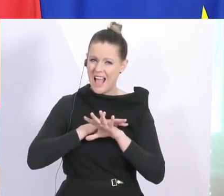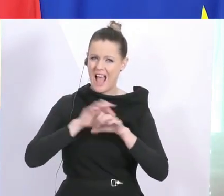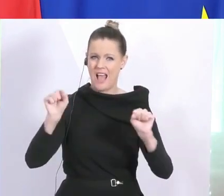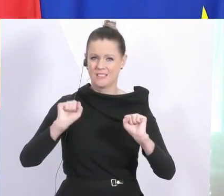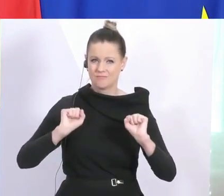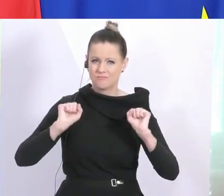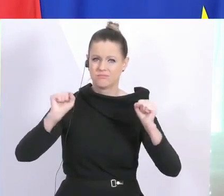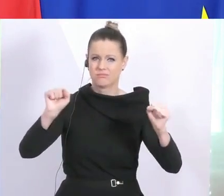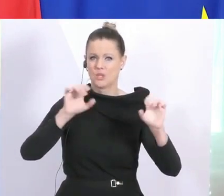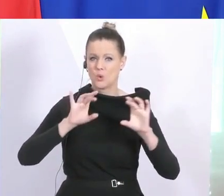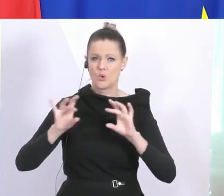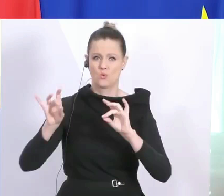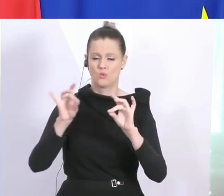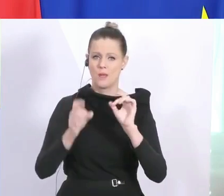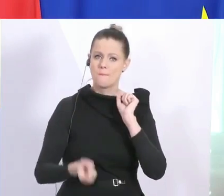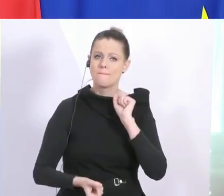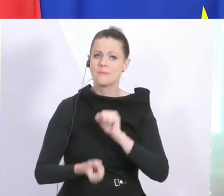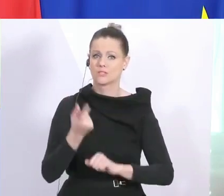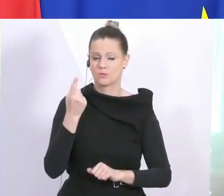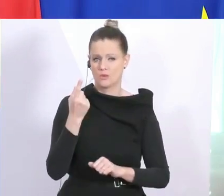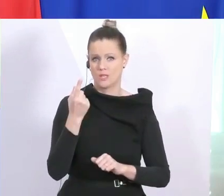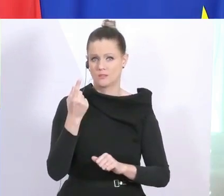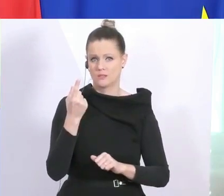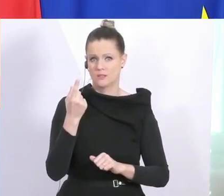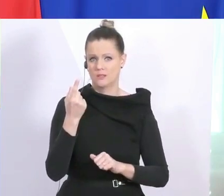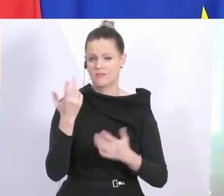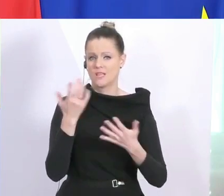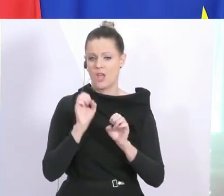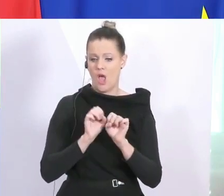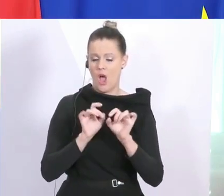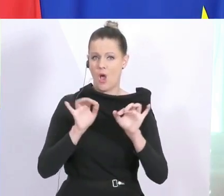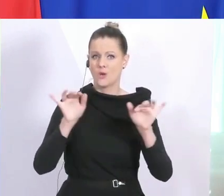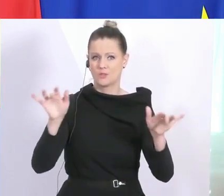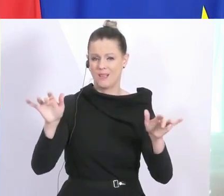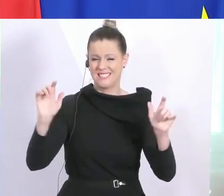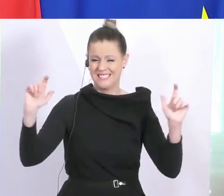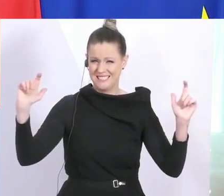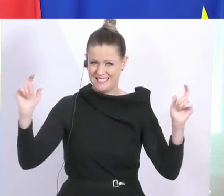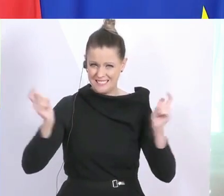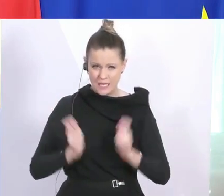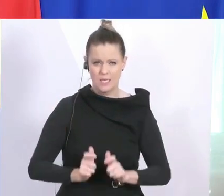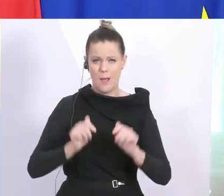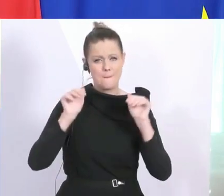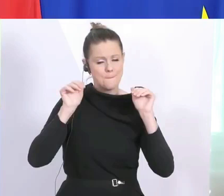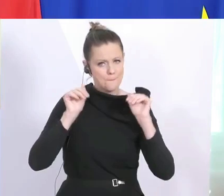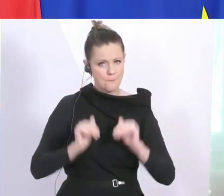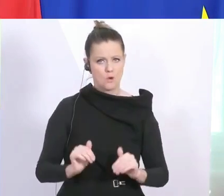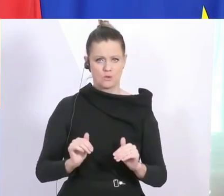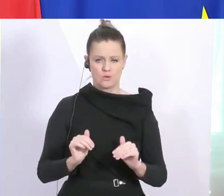dass insbesondere die Ausbreitung so eingeschränkt wird, dass